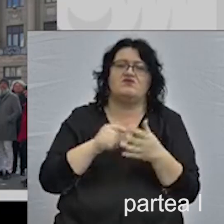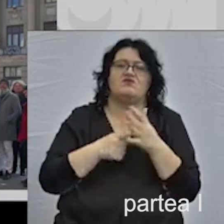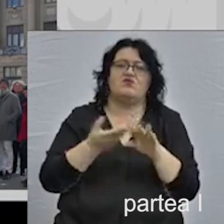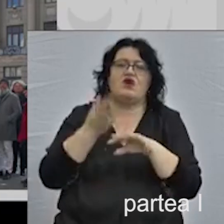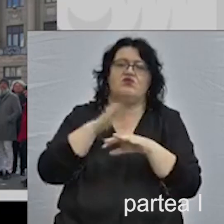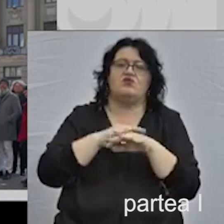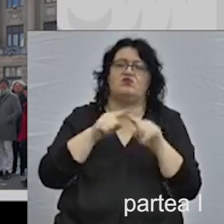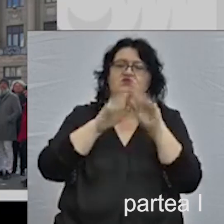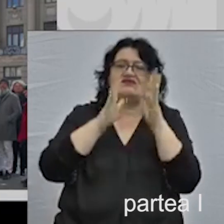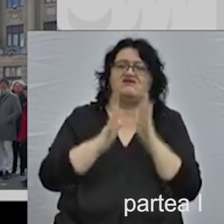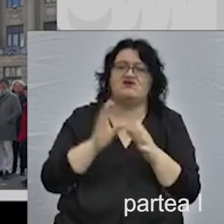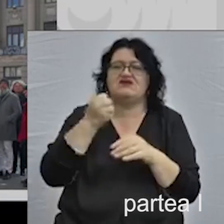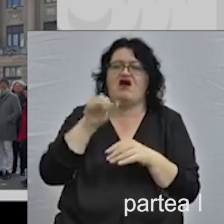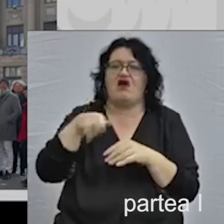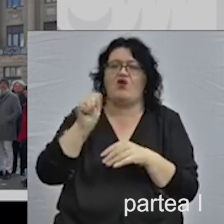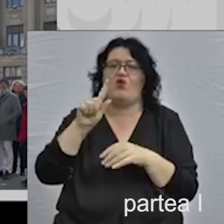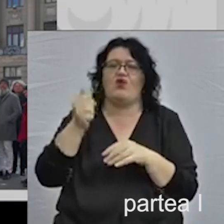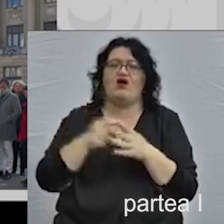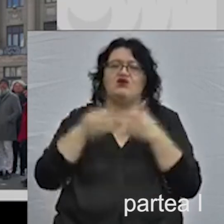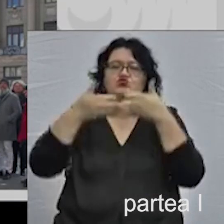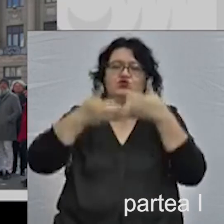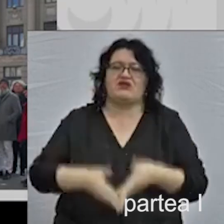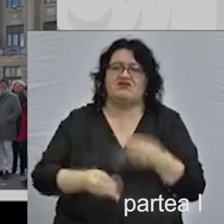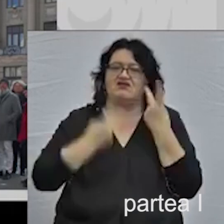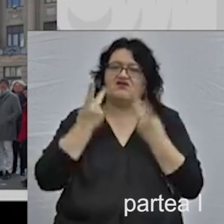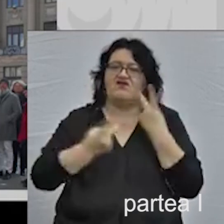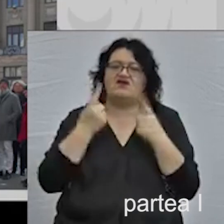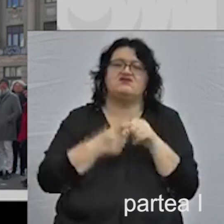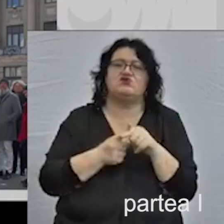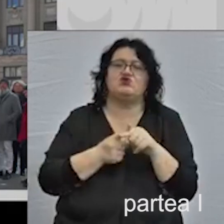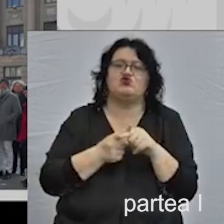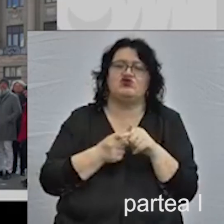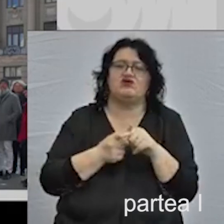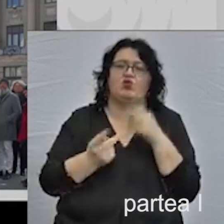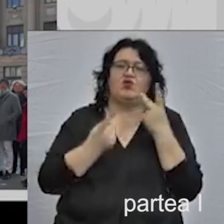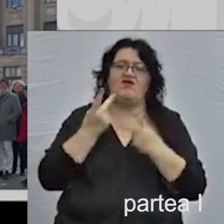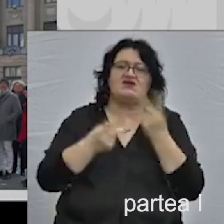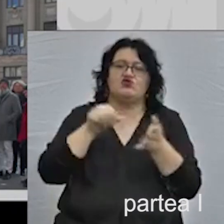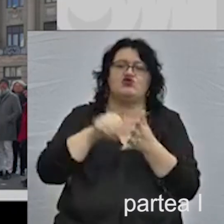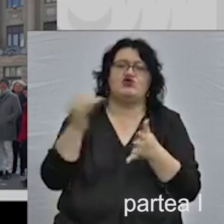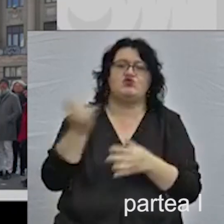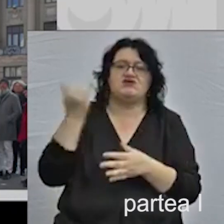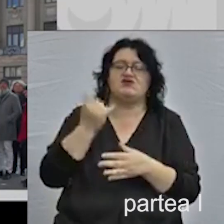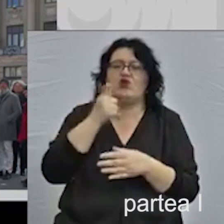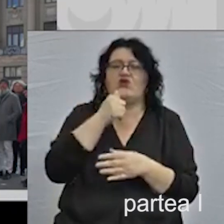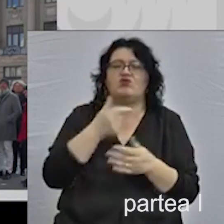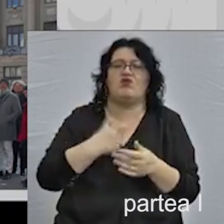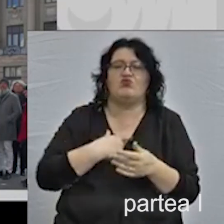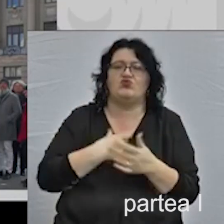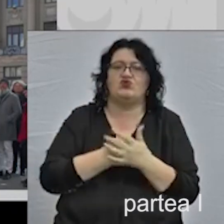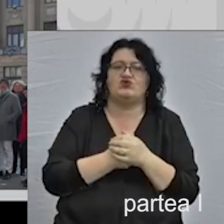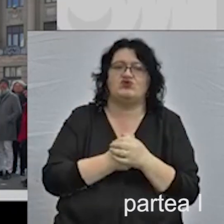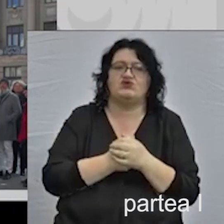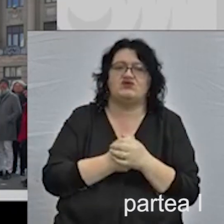sinagogile, o vizită la cimitir și o vizită în centru istoric unde am putut